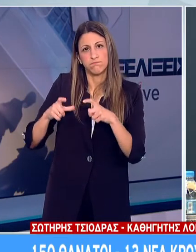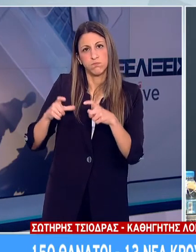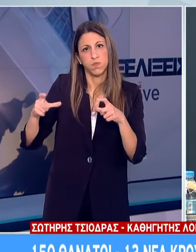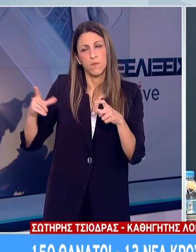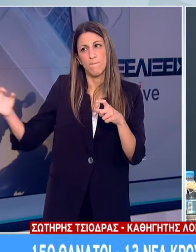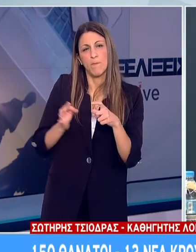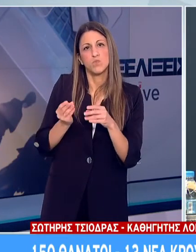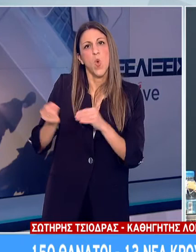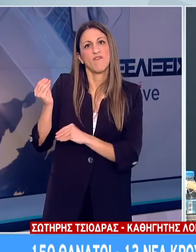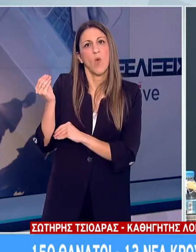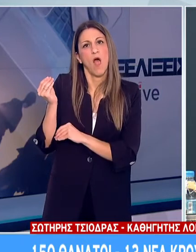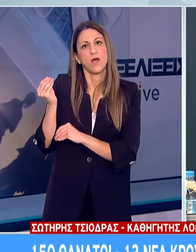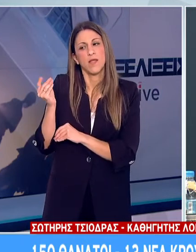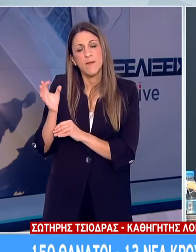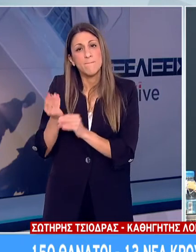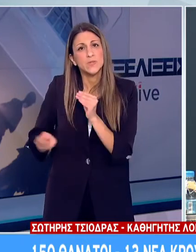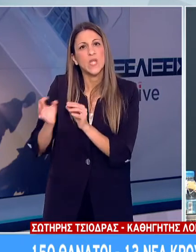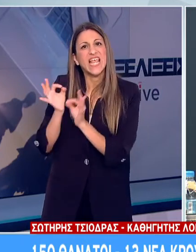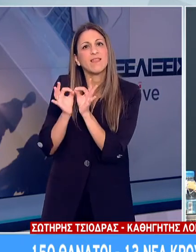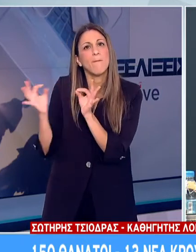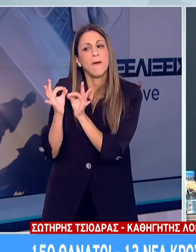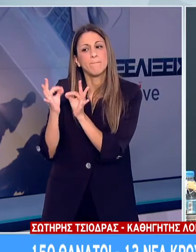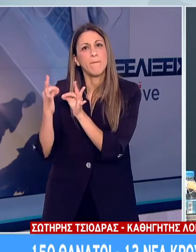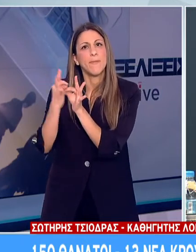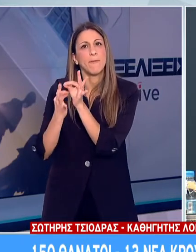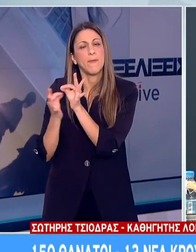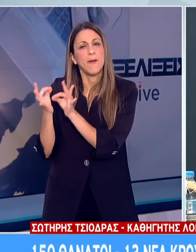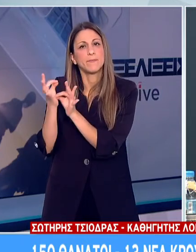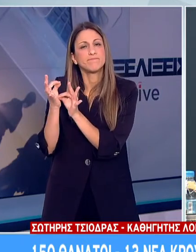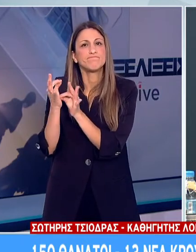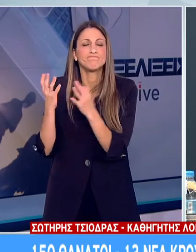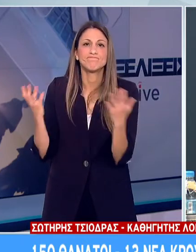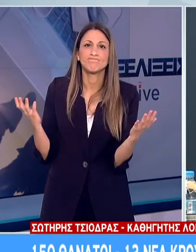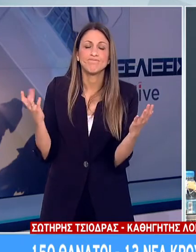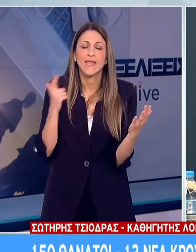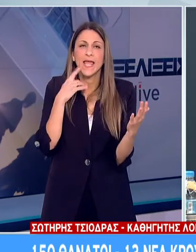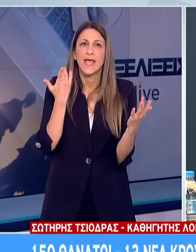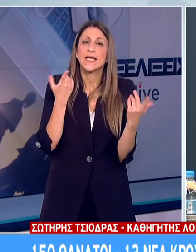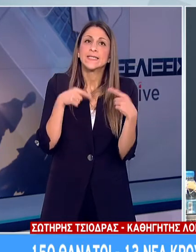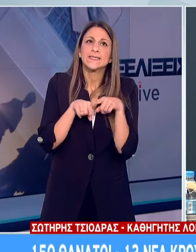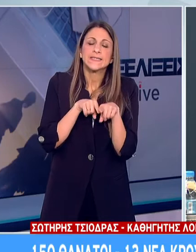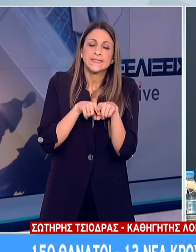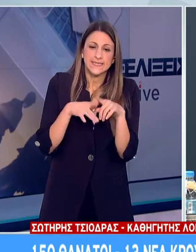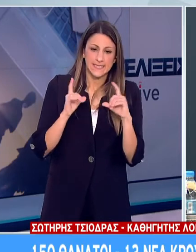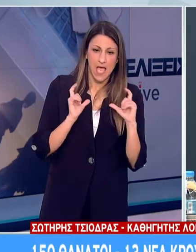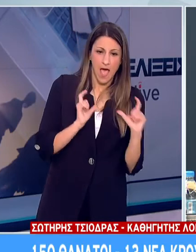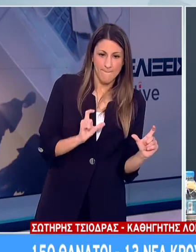Δεν έχουμε κατανοήσει ακόμα αυτό το φαινόμενο της αλληλεπίδρασης του ιού με το ανασωπητικό μας σύστημα.